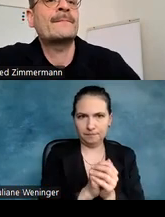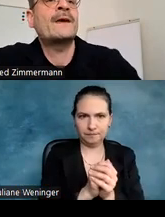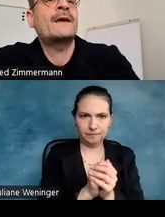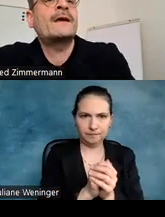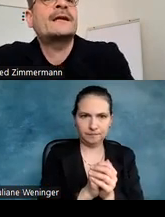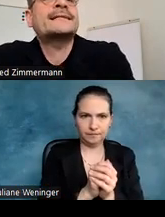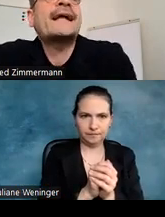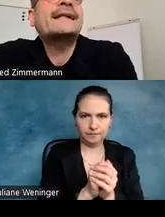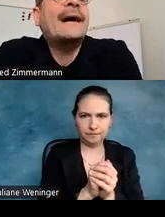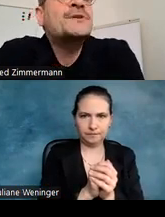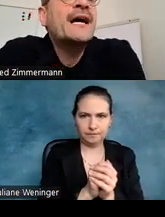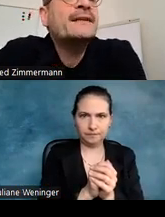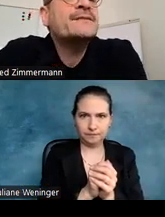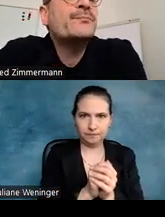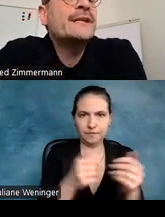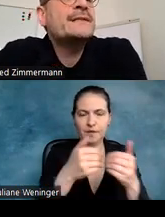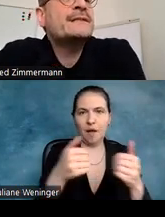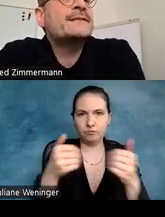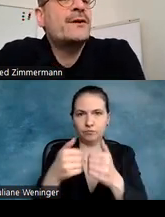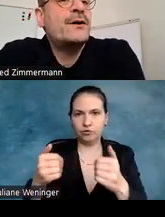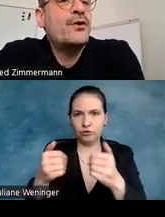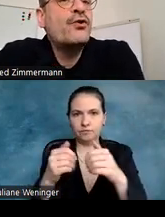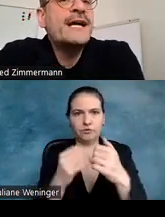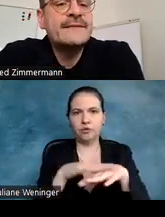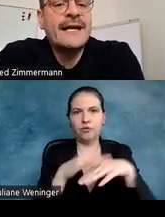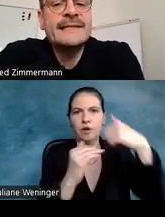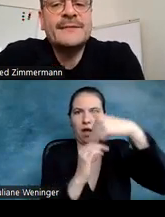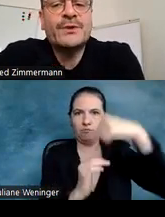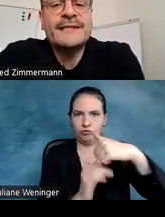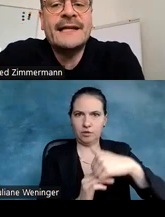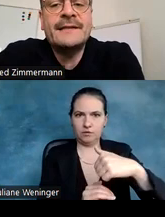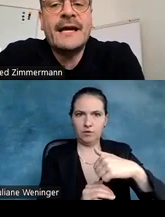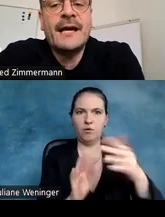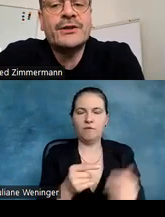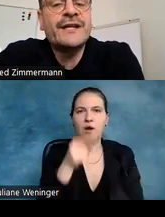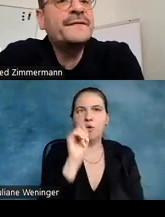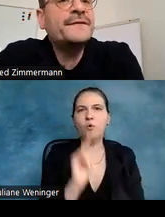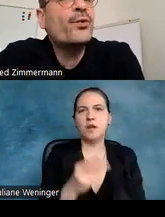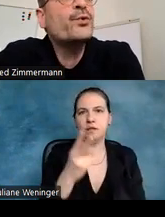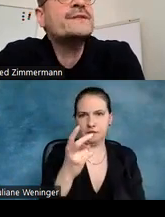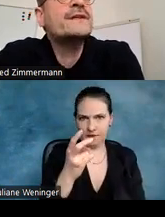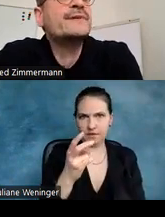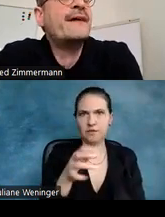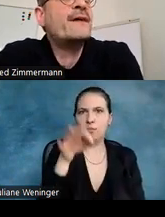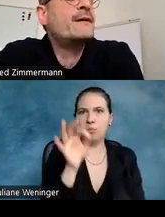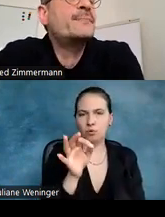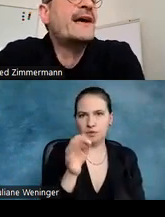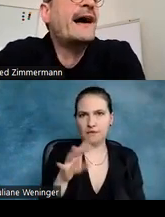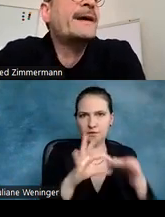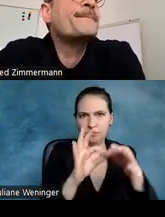Der Zeilenabstand soll mindestens 120 Prozent der Schriftgröße